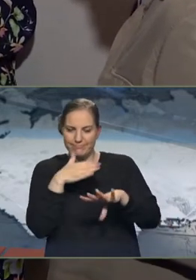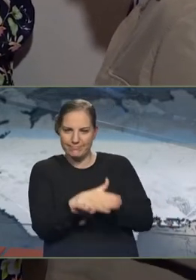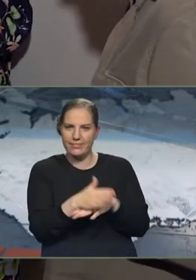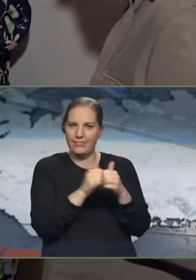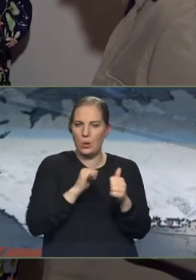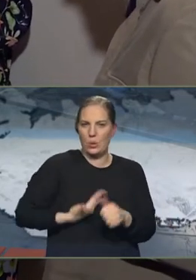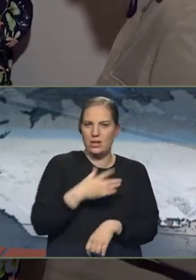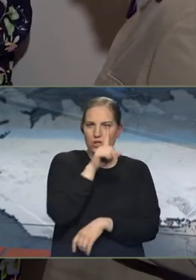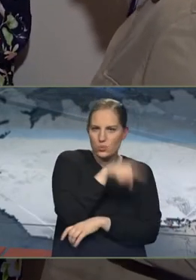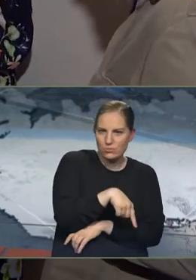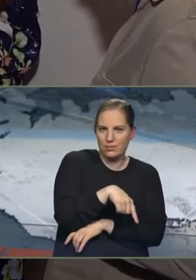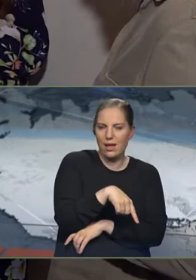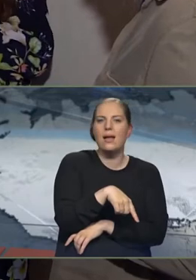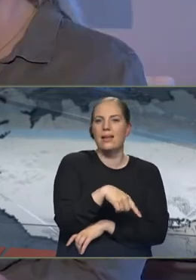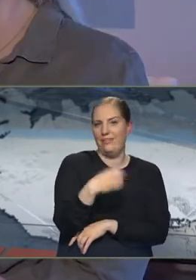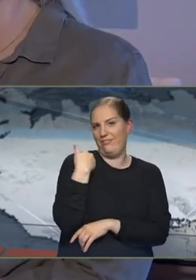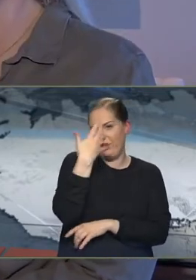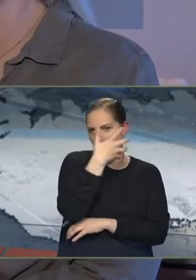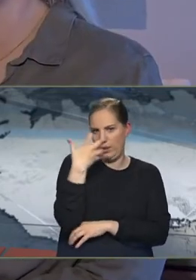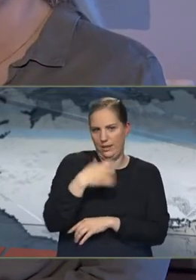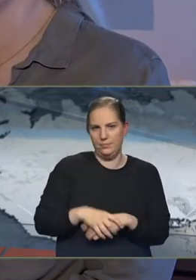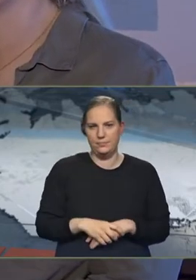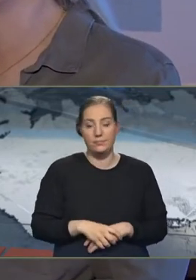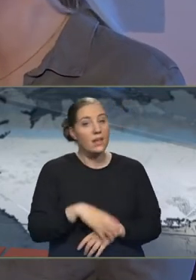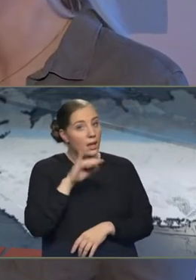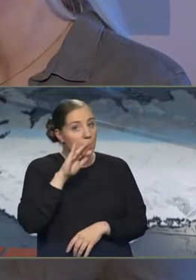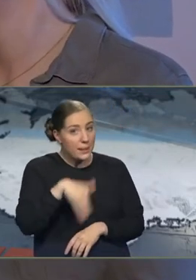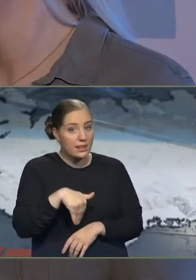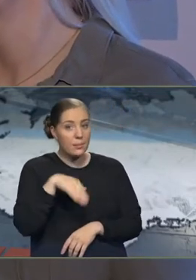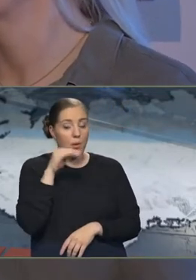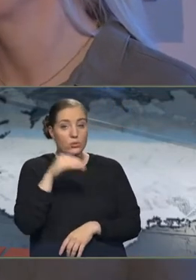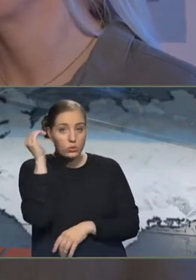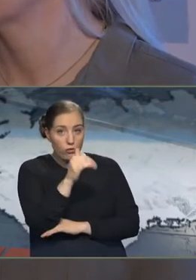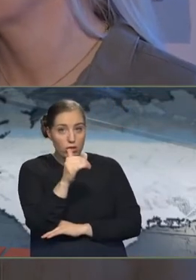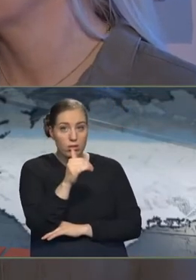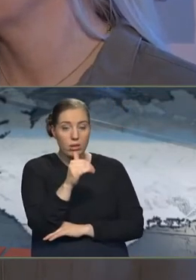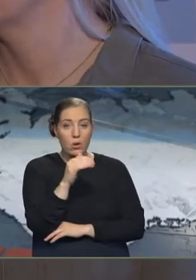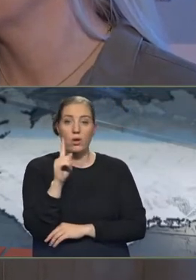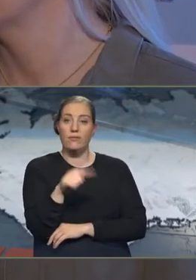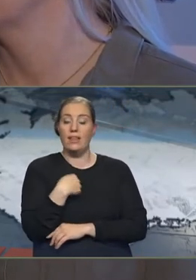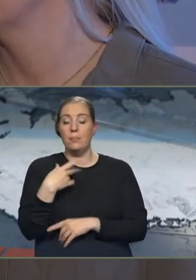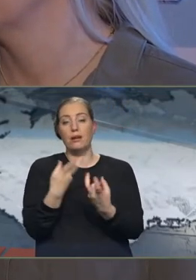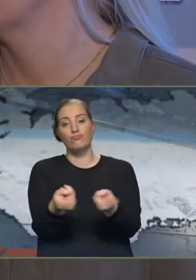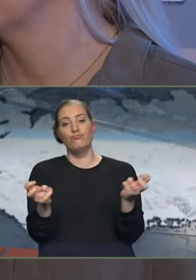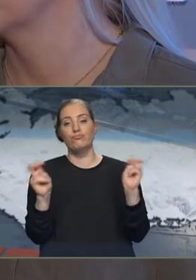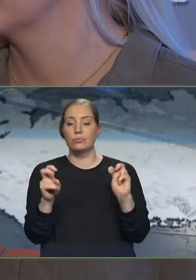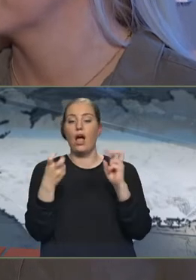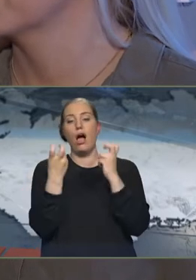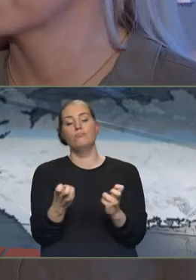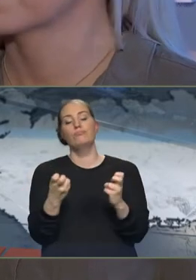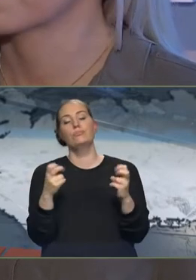helgadóttur vinkonu sinni í júli í fyrra. Þetta var bara mándaskvöld og við vorum bara að slaka á í sjófanum og spjalla eins og